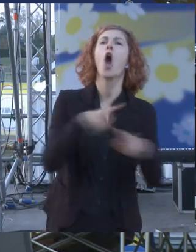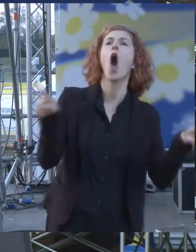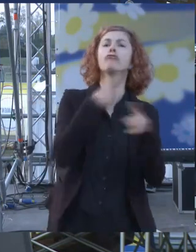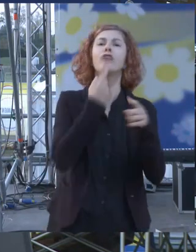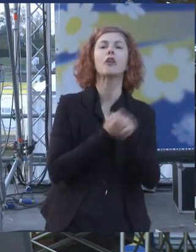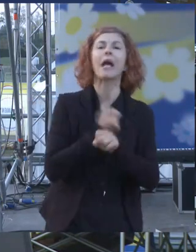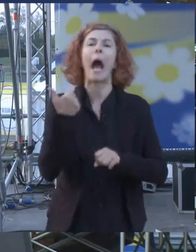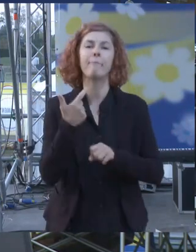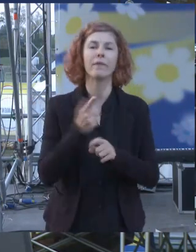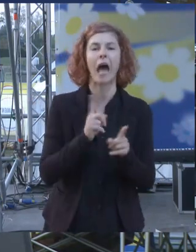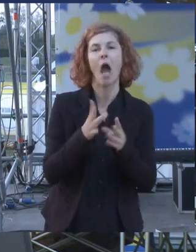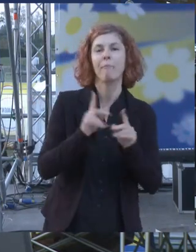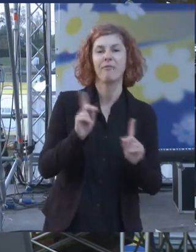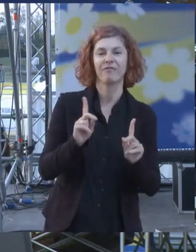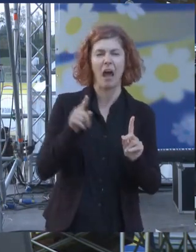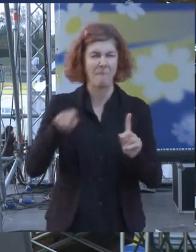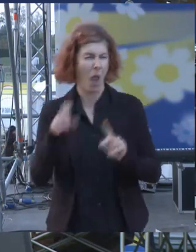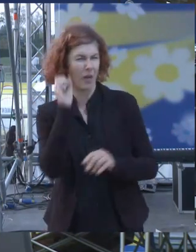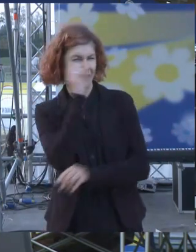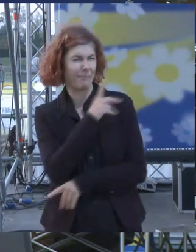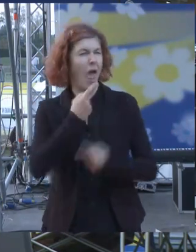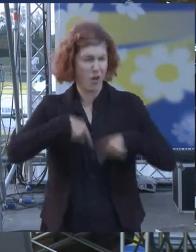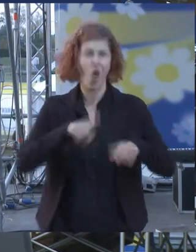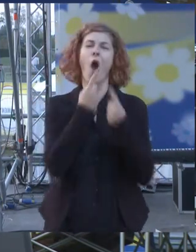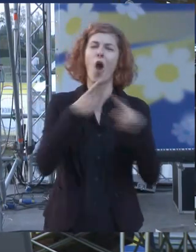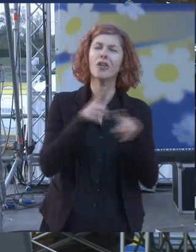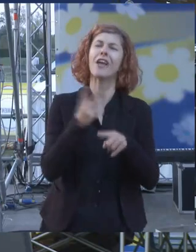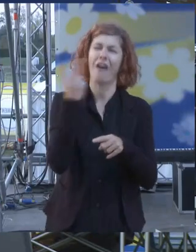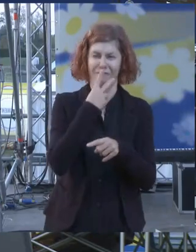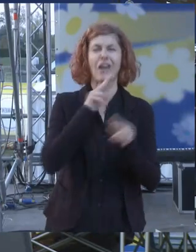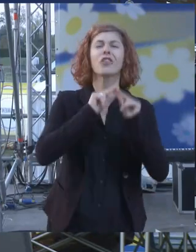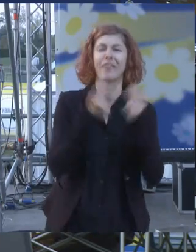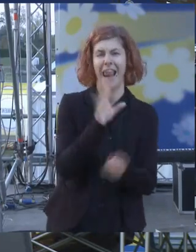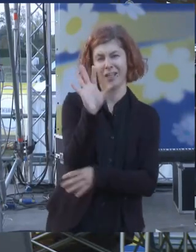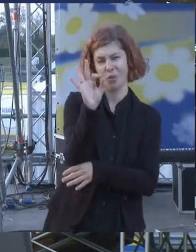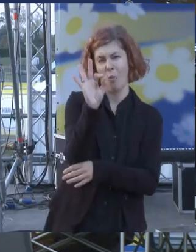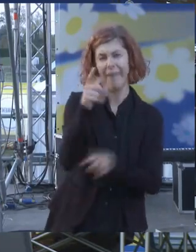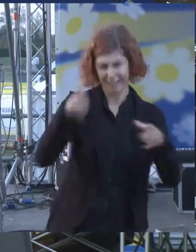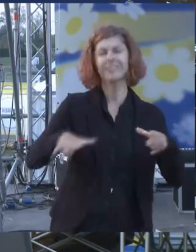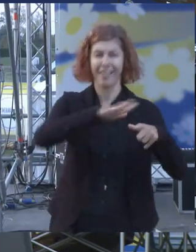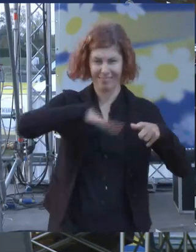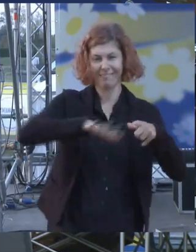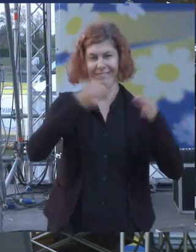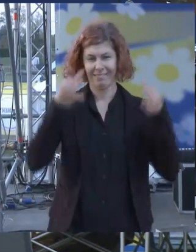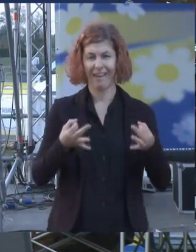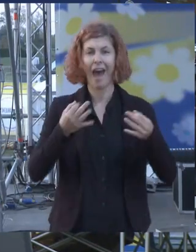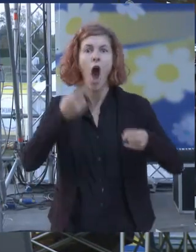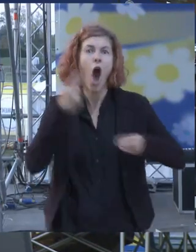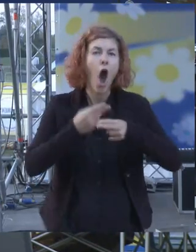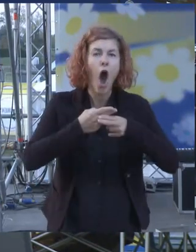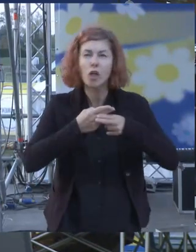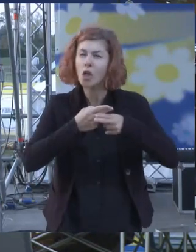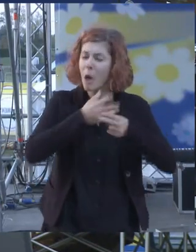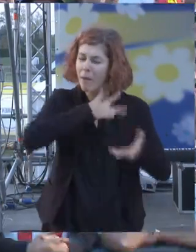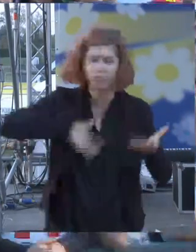sono dimenticati di dire che di concerti ne abbiamo fatti 50 in città e c'era tutta Roma in giro